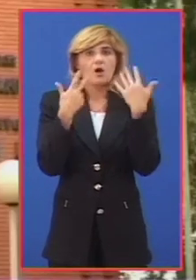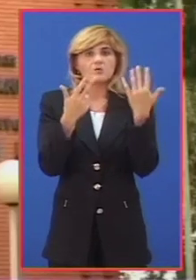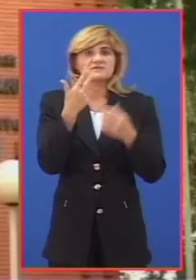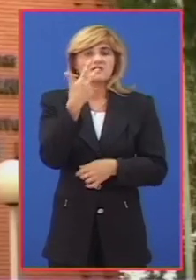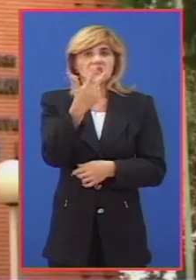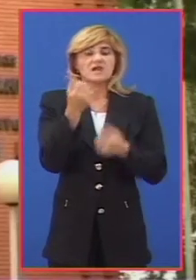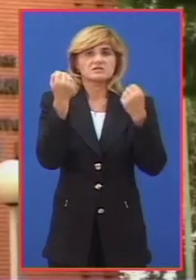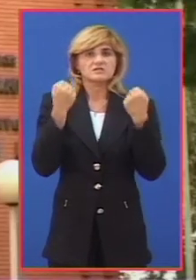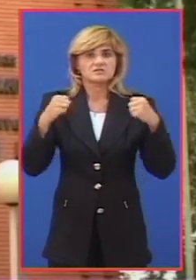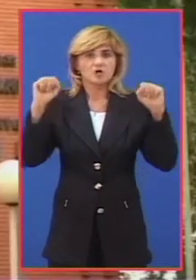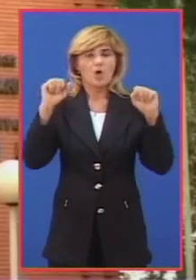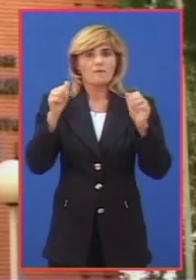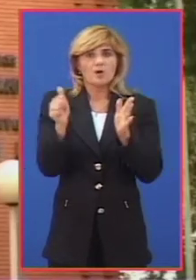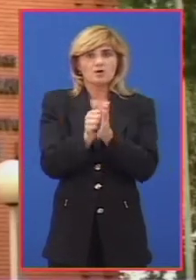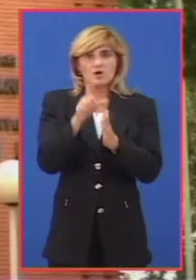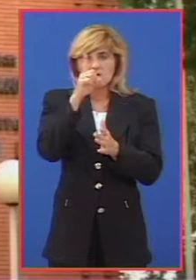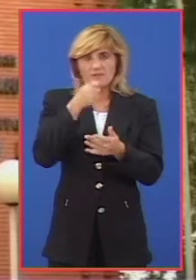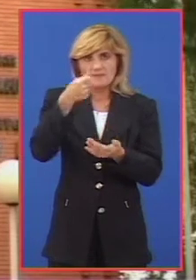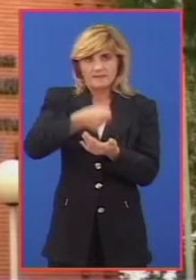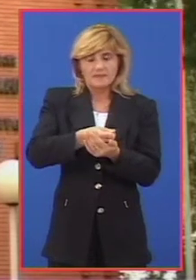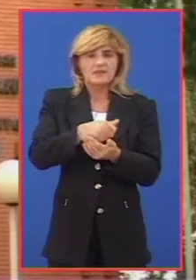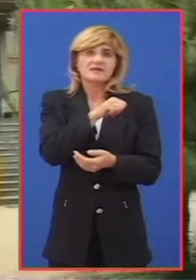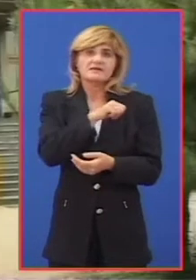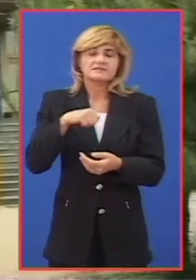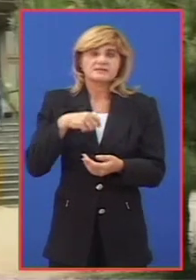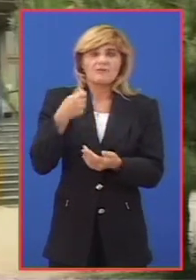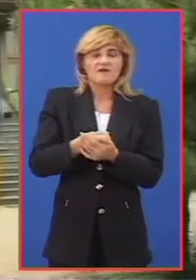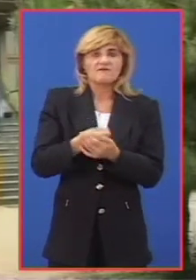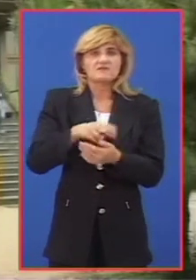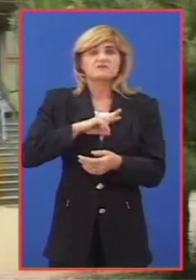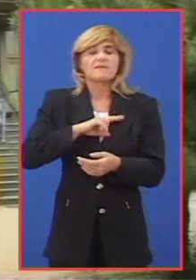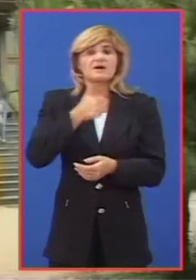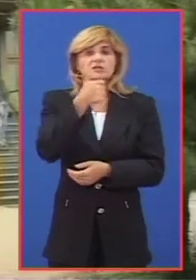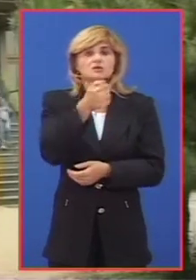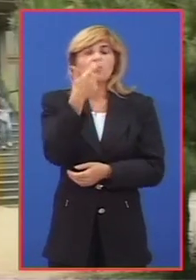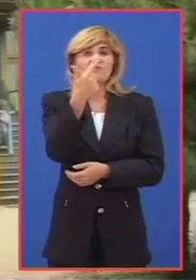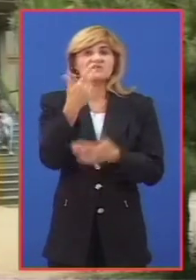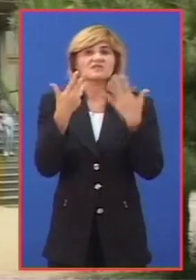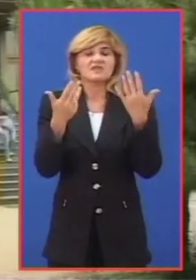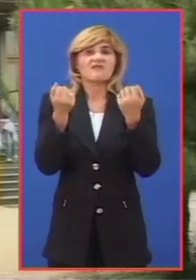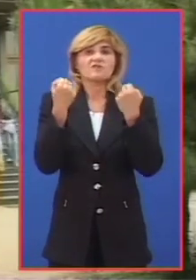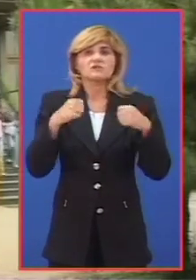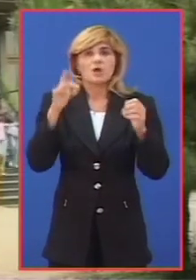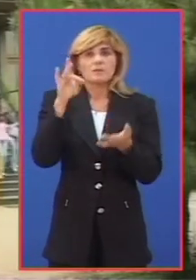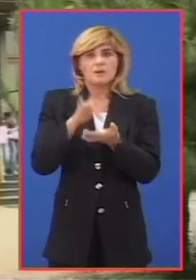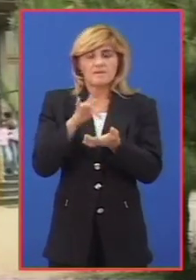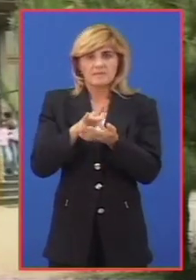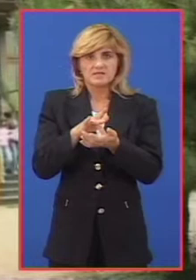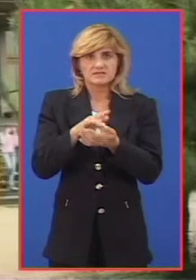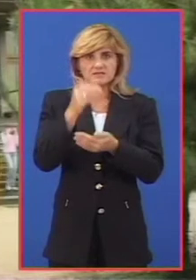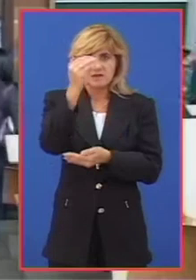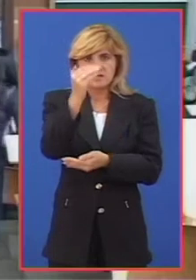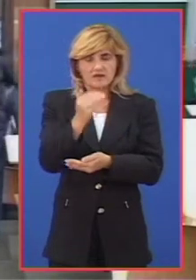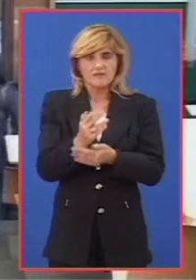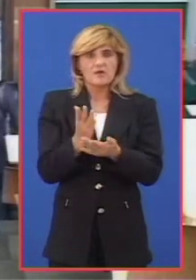slobodna mesta na budžetu, a za samofinansirajuće studente ima 129 slobodnih mesta. Rang lista primljenih